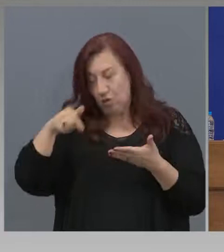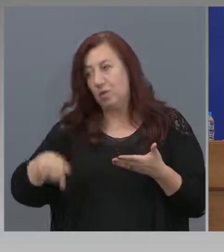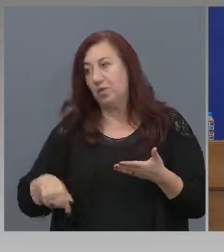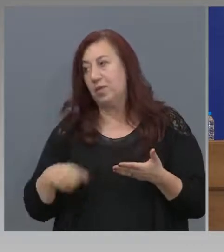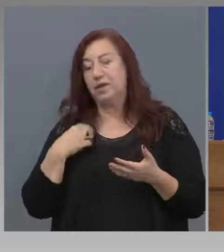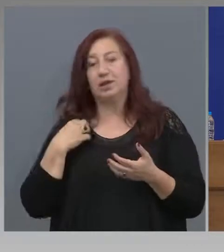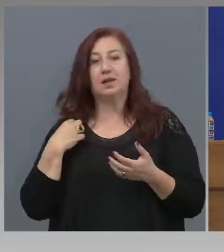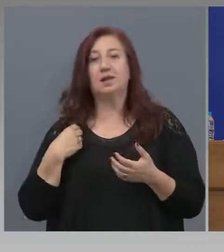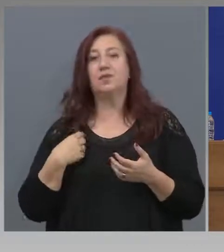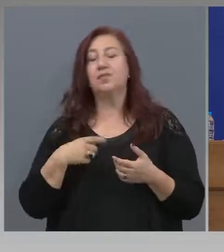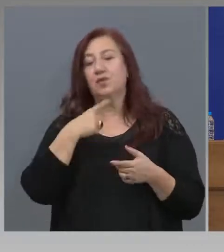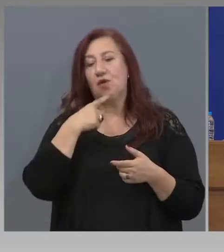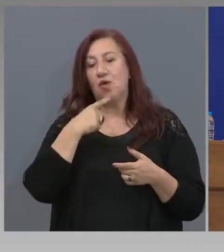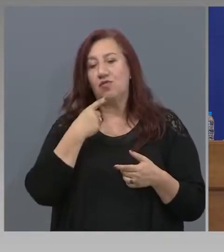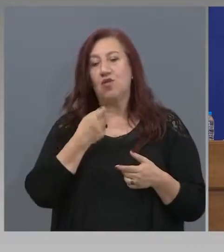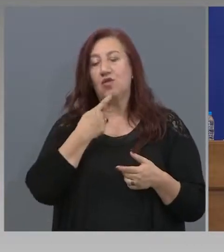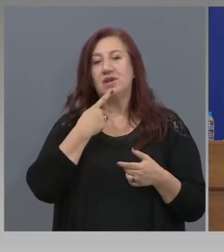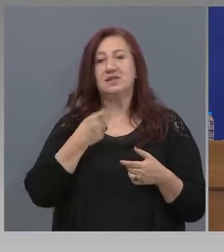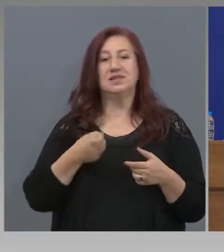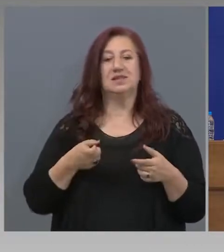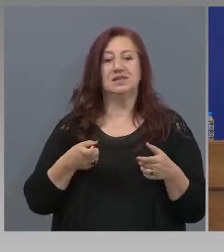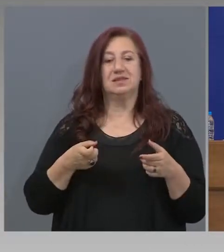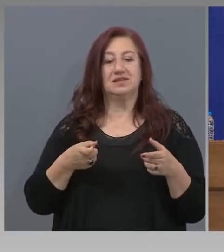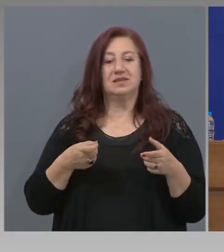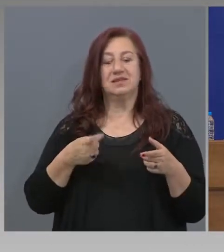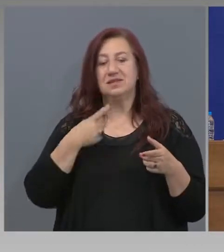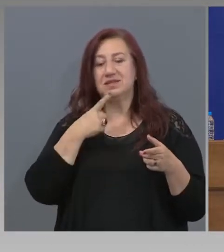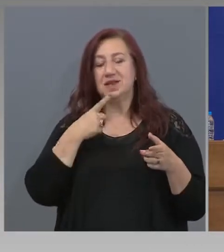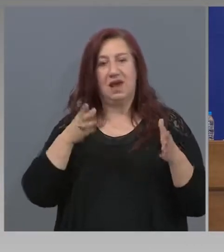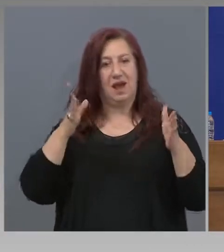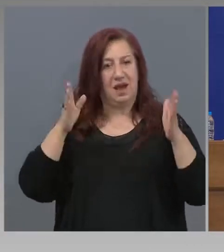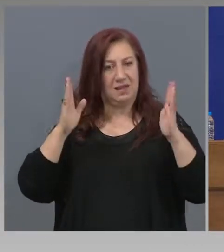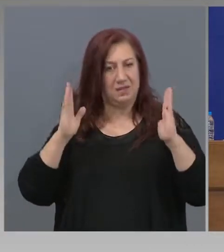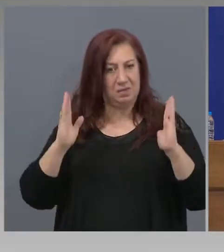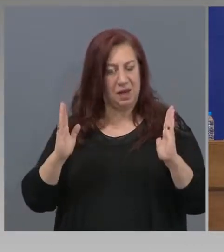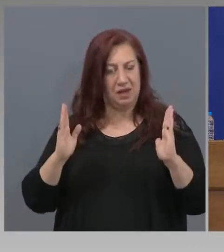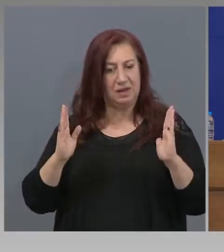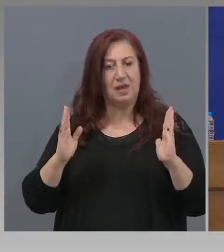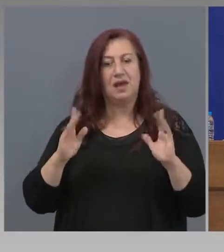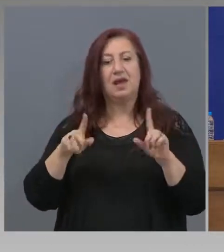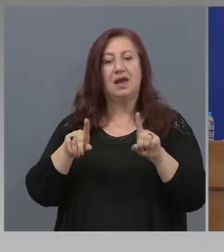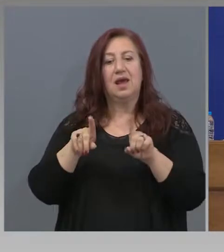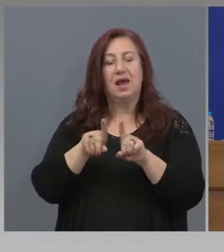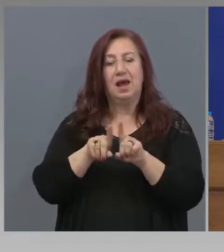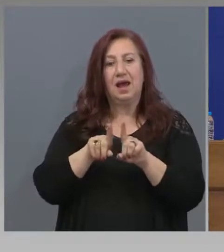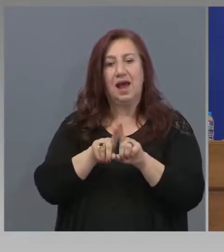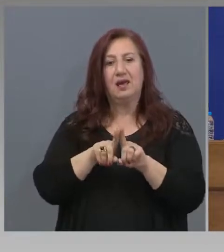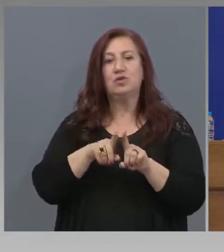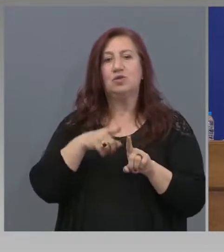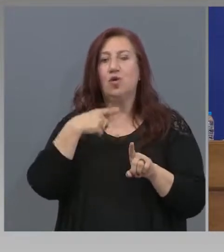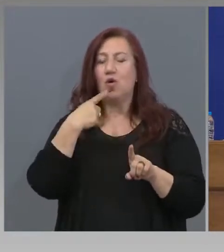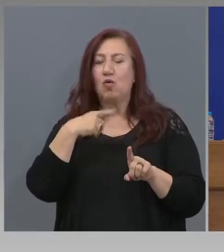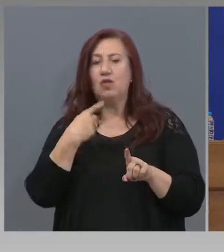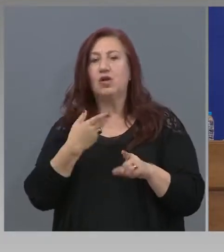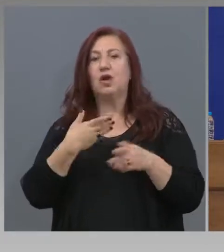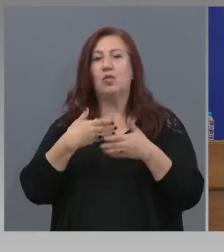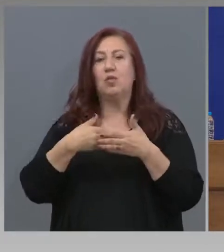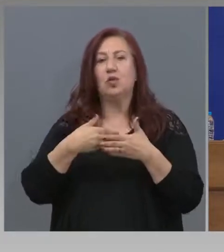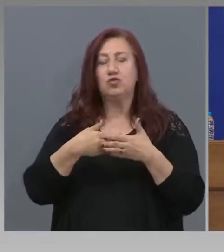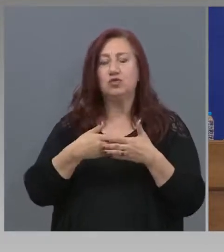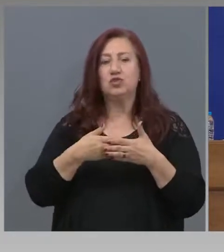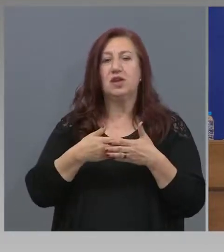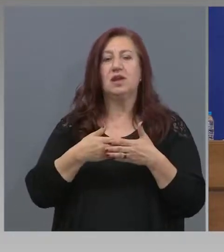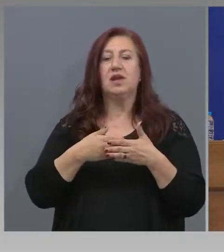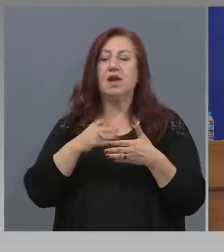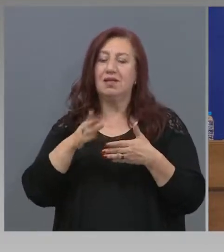говоря за мерките, говоря за антиепидемиологичните мерки, както и с някои оговорки по отношение на мерките за